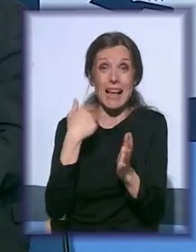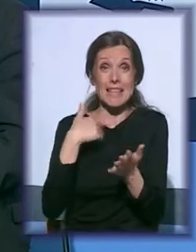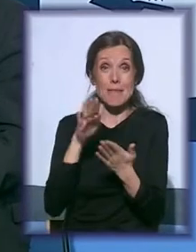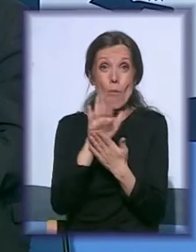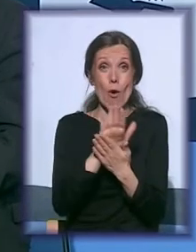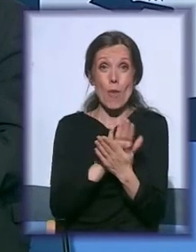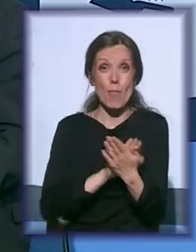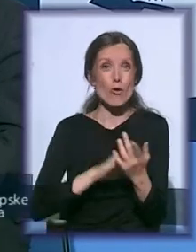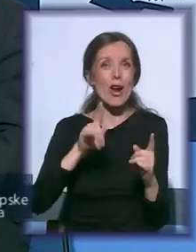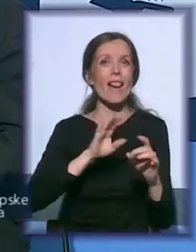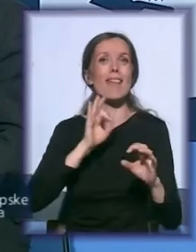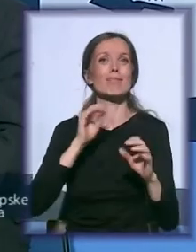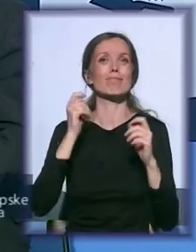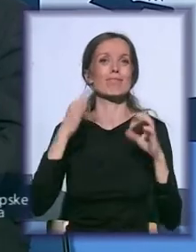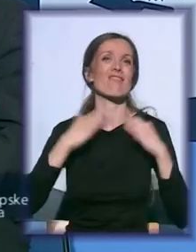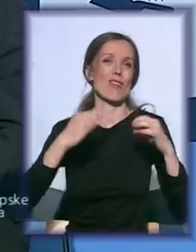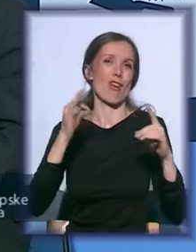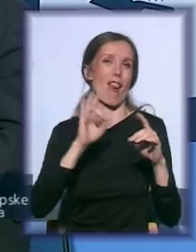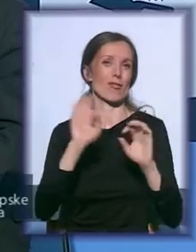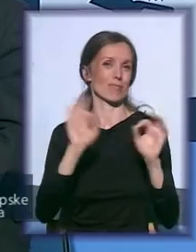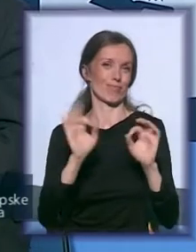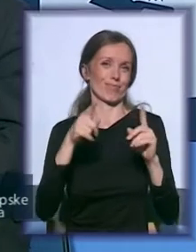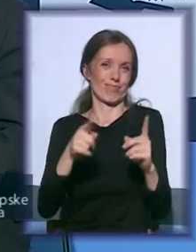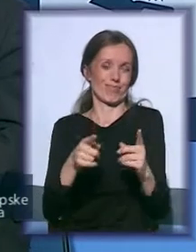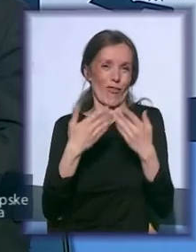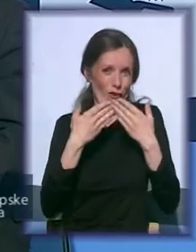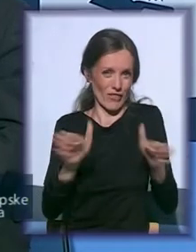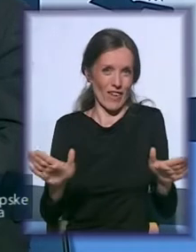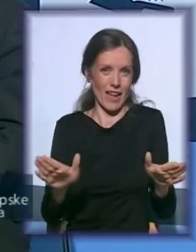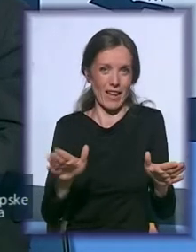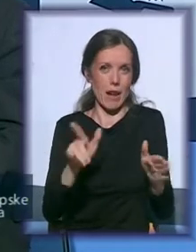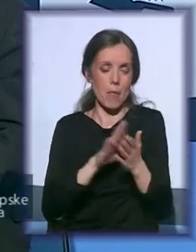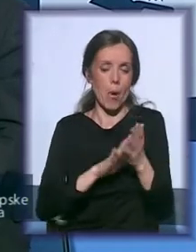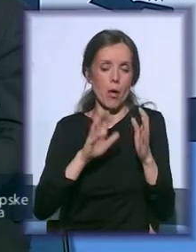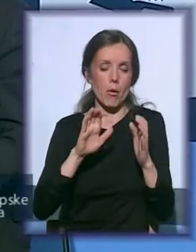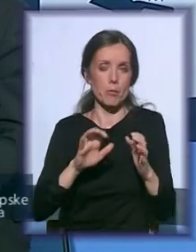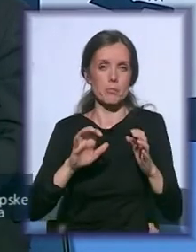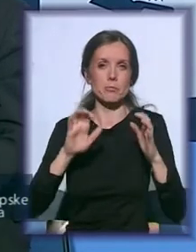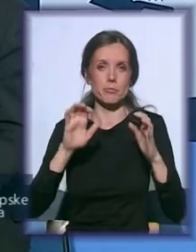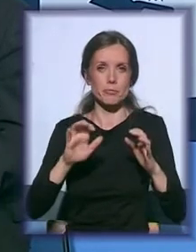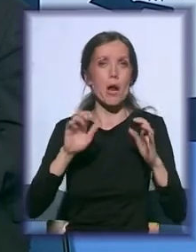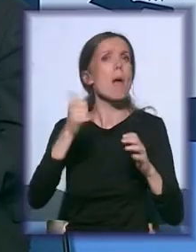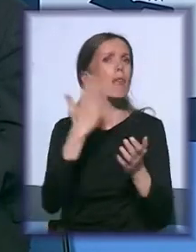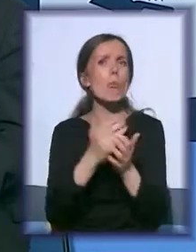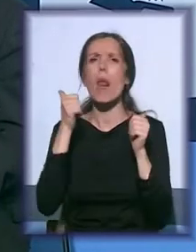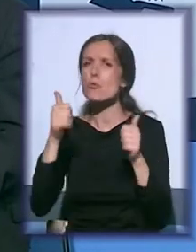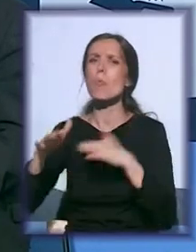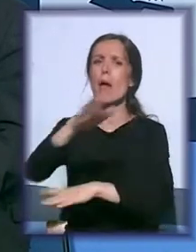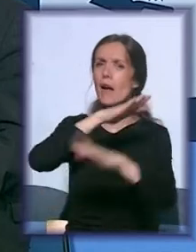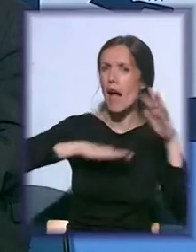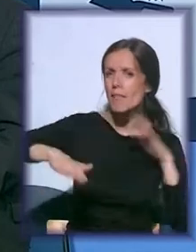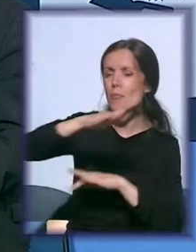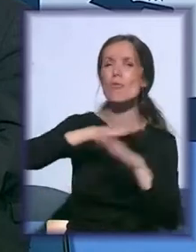u tu svečanost otvaranja i to je postepeno krenula da pada. Pre toga odlična atmosfera, došlo je,